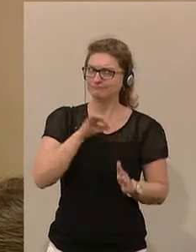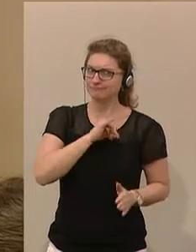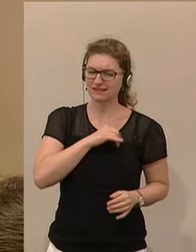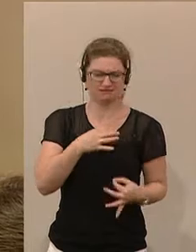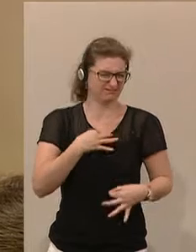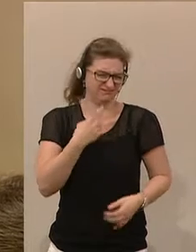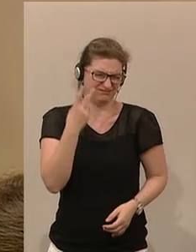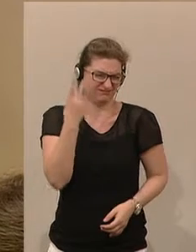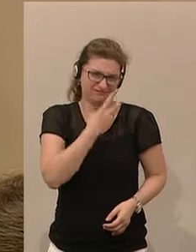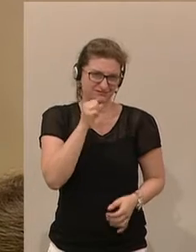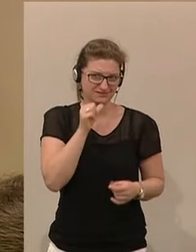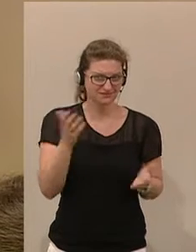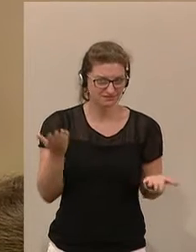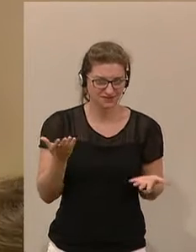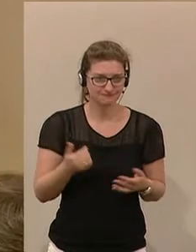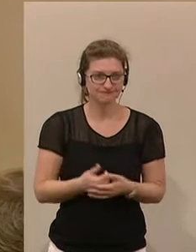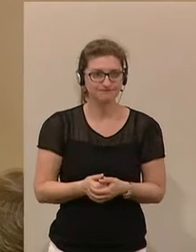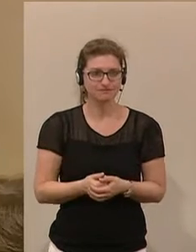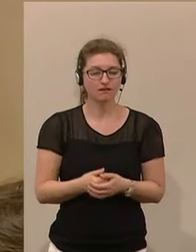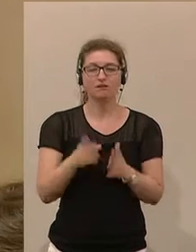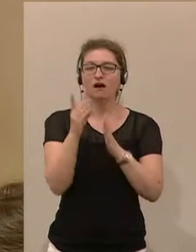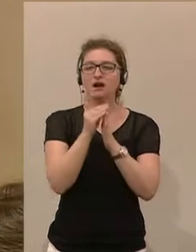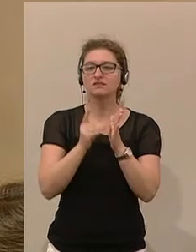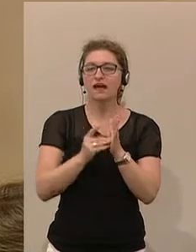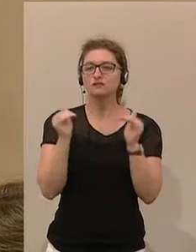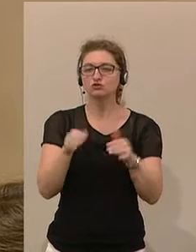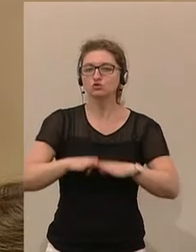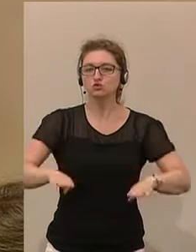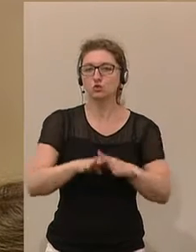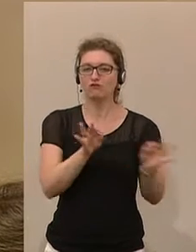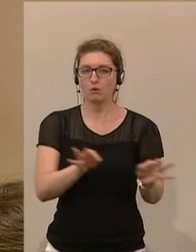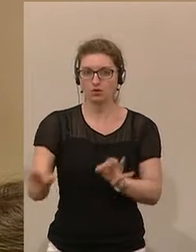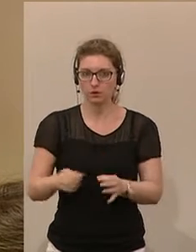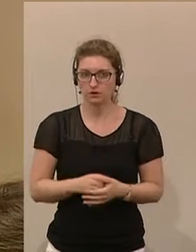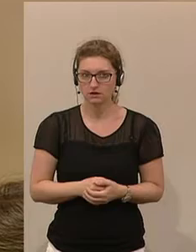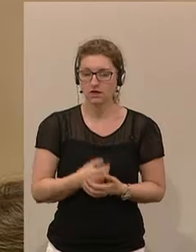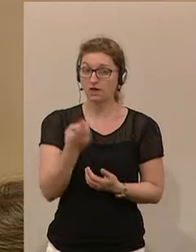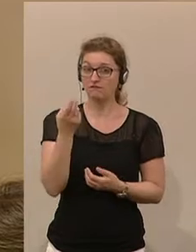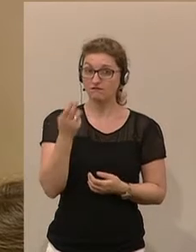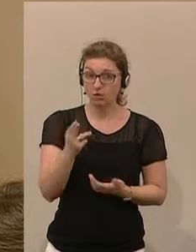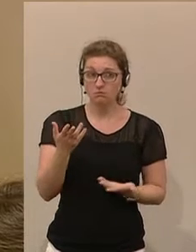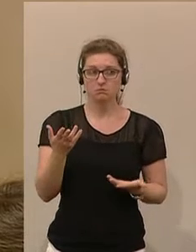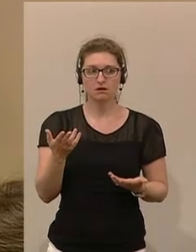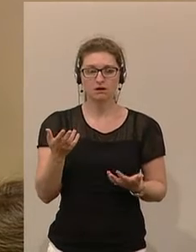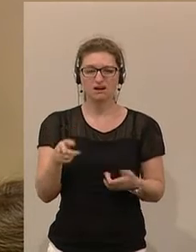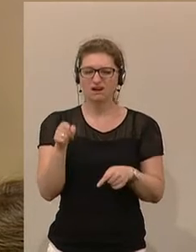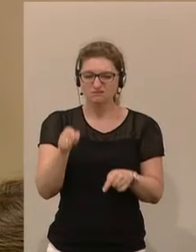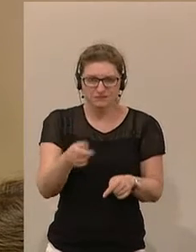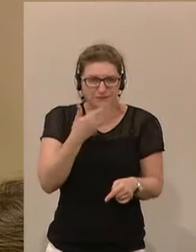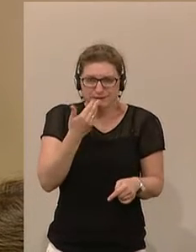unverständlich, ist die Datenschutzgrundverordnung, weil einfach nicht durchführbar.